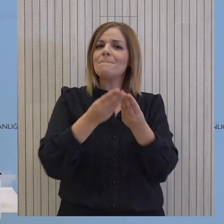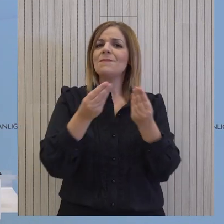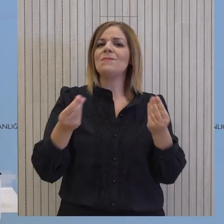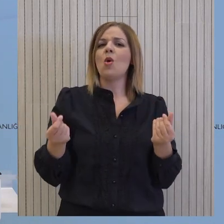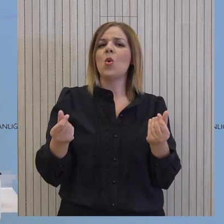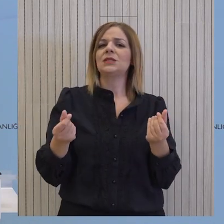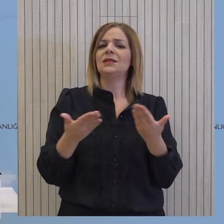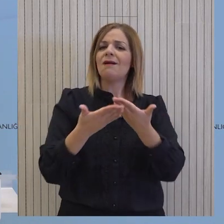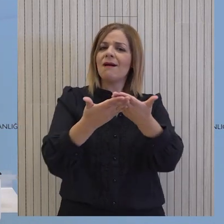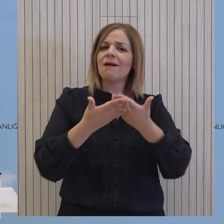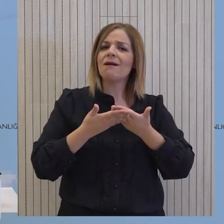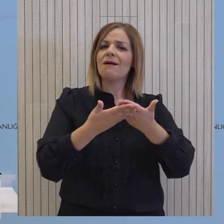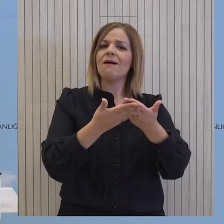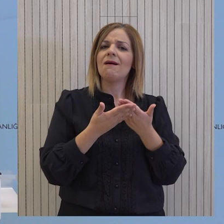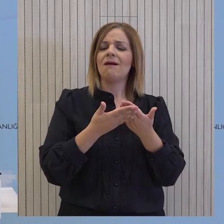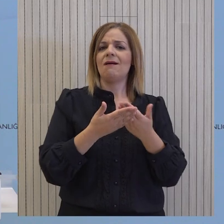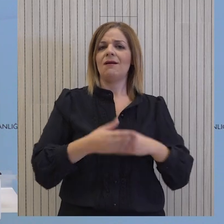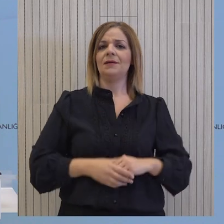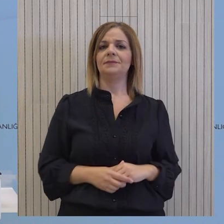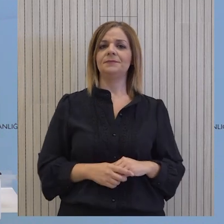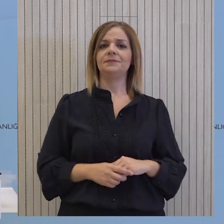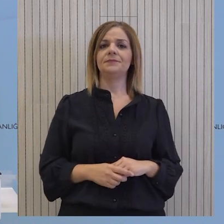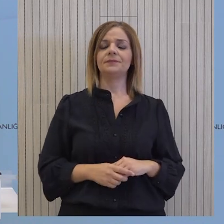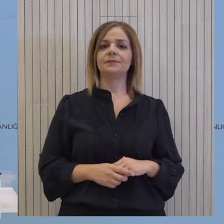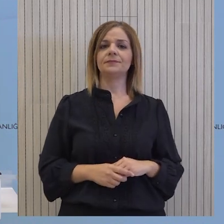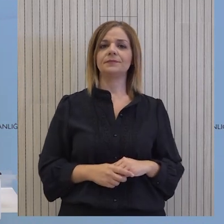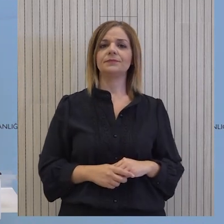συμβολή της κυρίας Ολκίν στην προσπάθεια επανέλαξης των διαπραγματεύσεων.